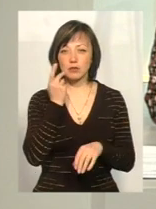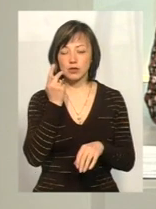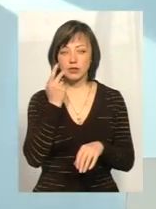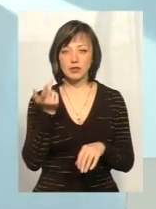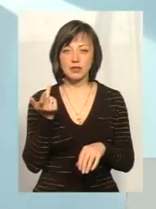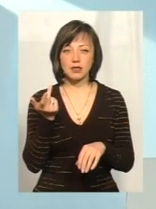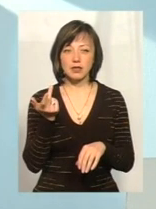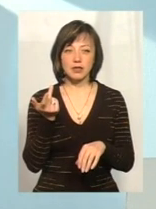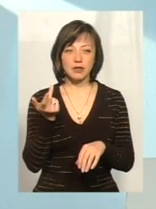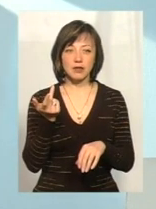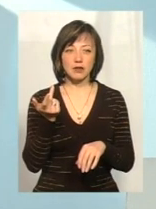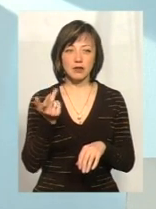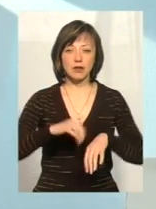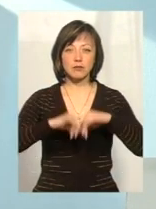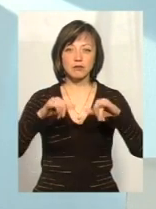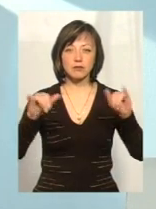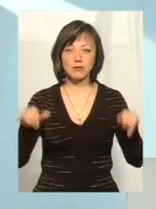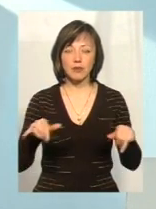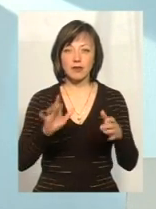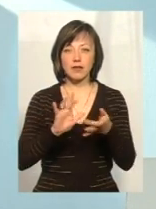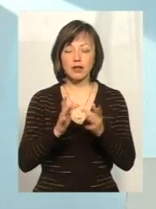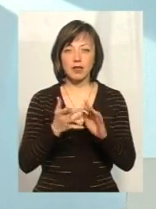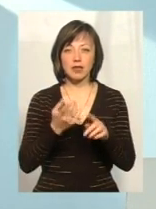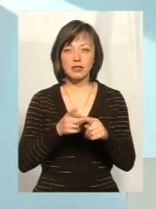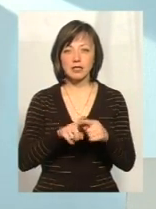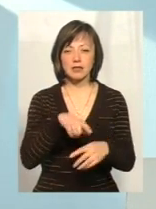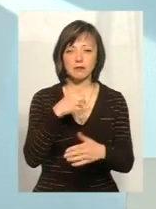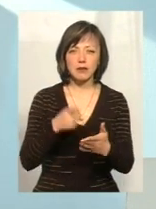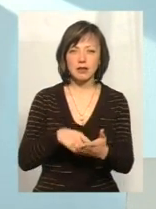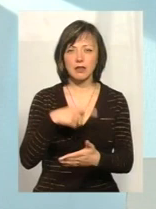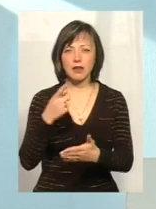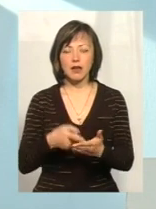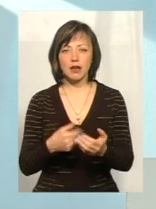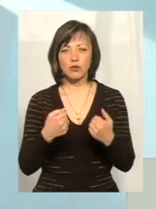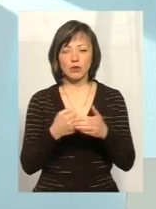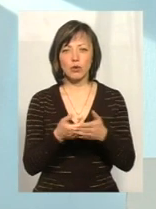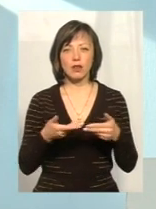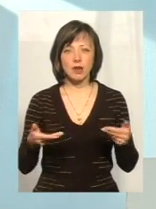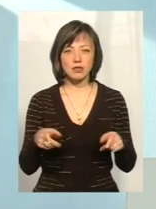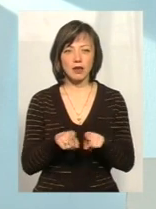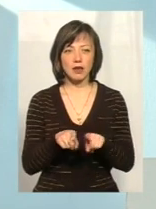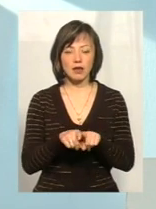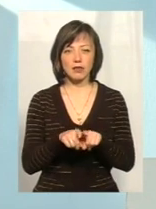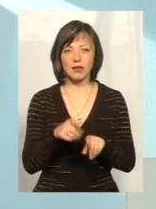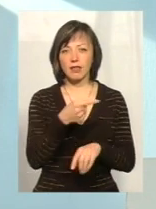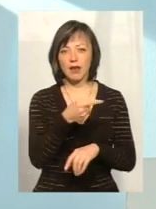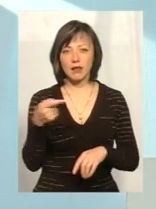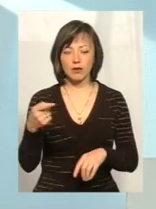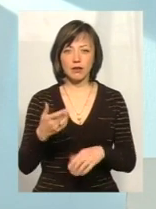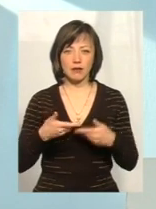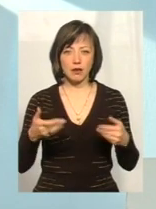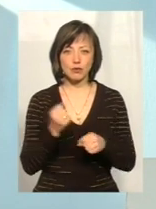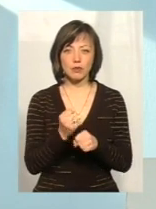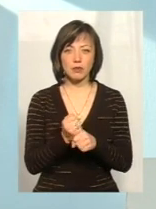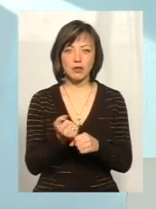розгонювання в соціальних мережах, оцих запитань до нас таких негативних, тобто нас зараз зробили